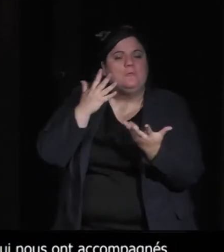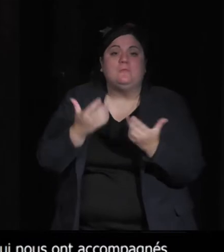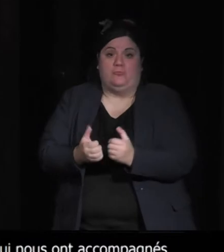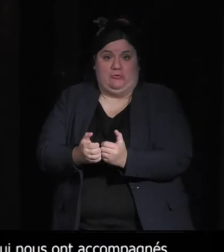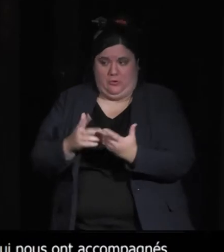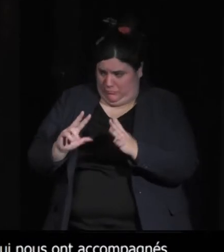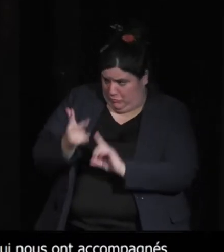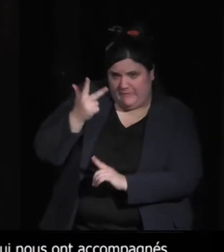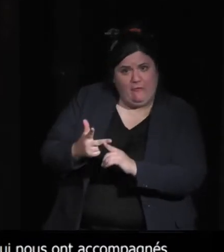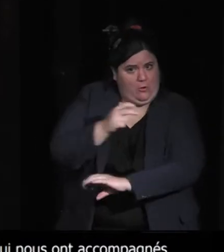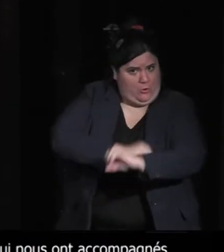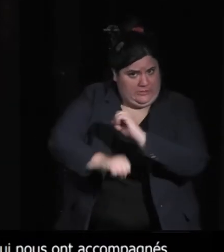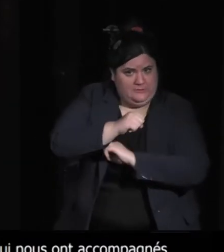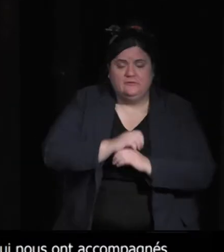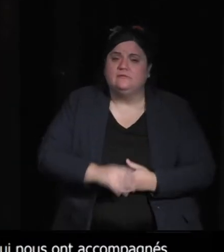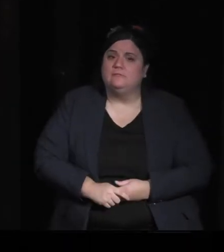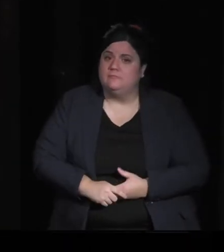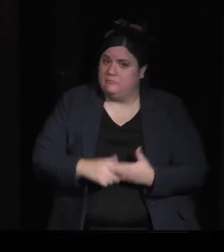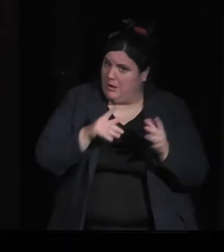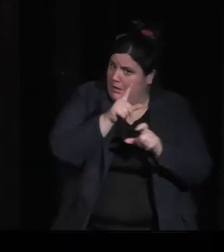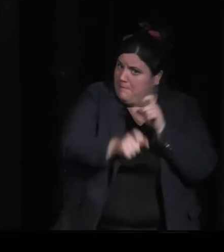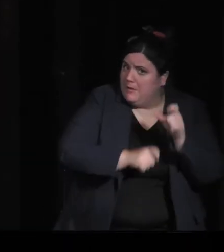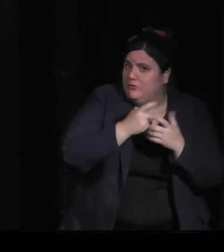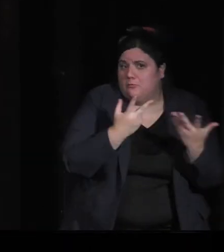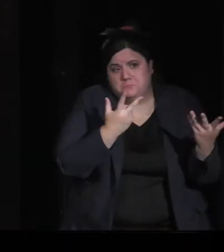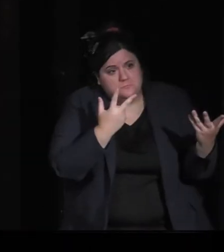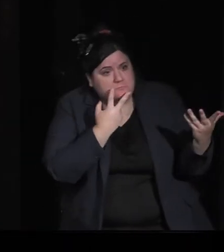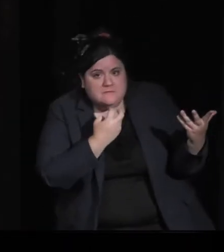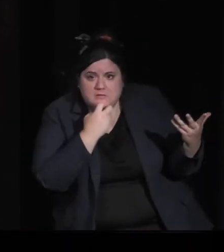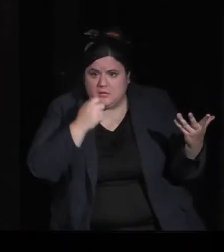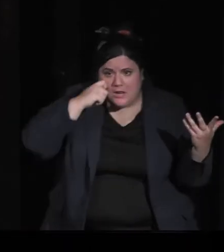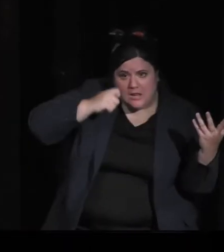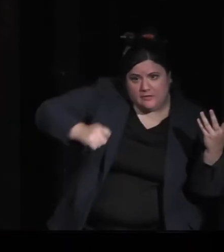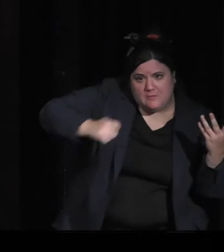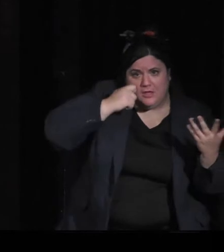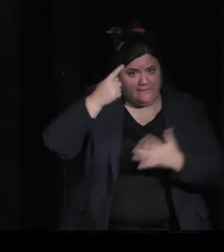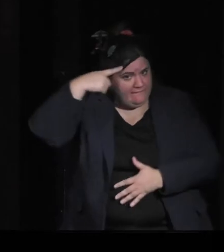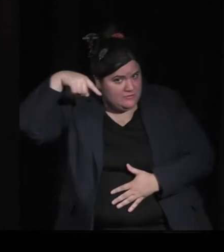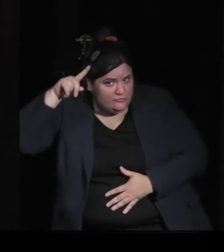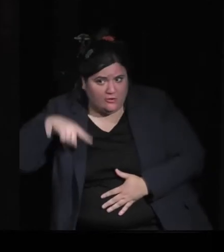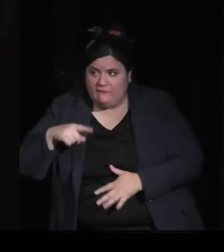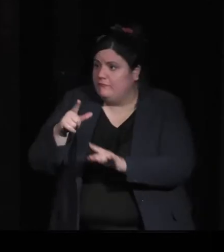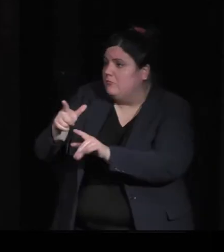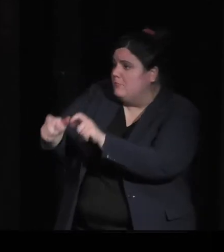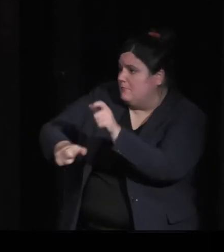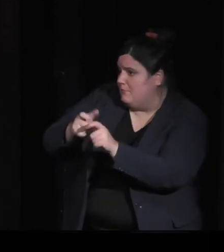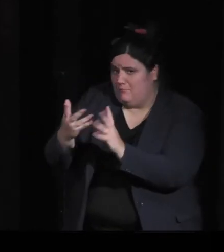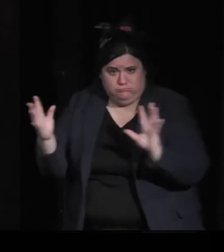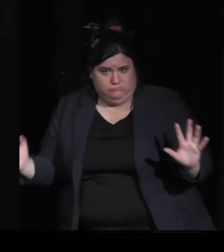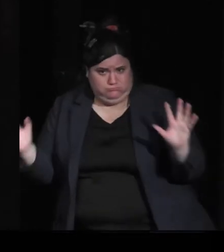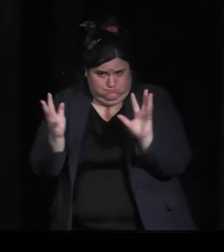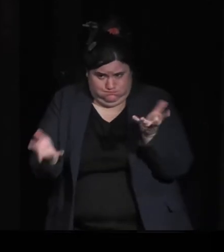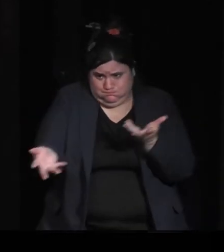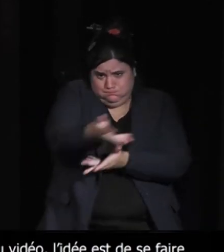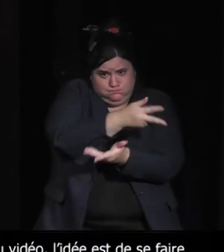des créateurs de jeux avec des représentants de la société civile, des experts, des philosophes pour essayer de discuter du jeu vidéo dans son